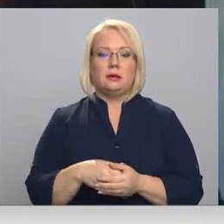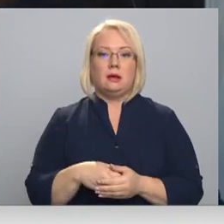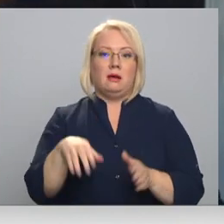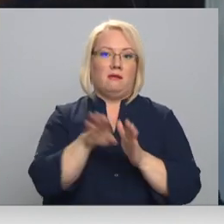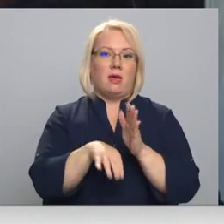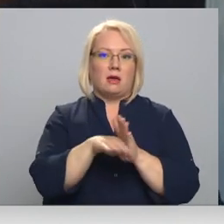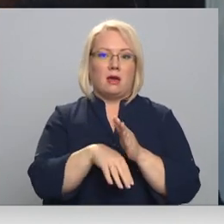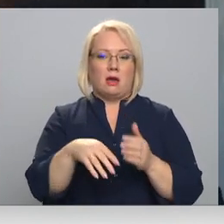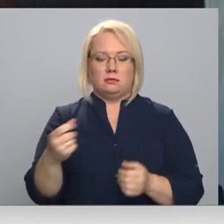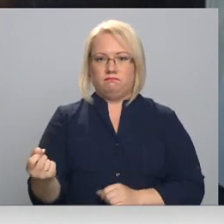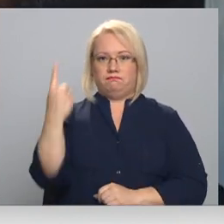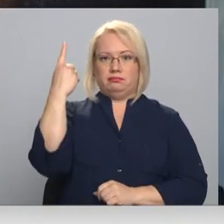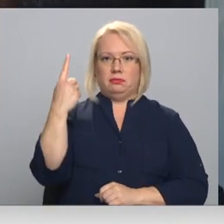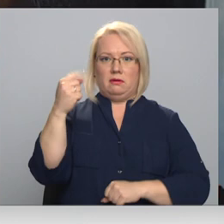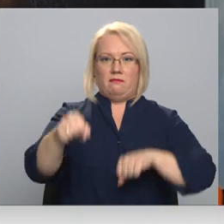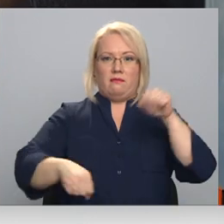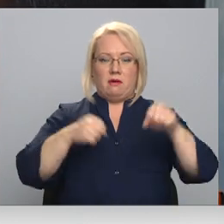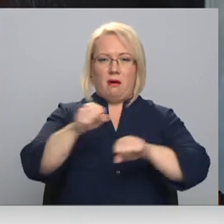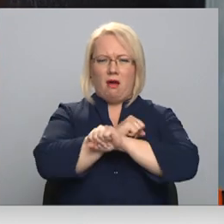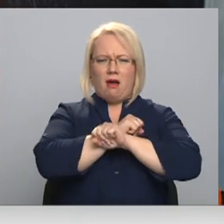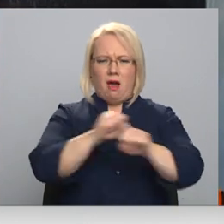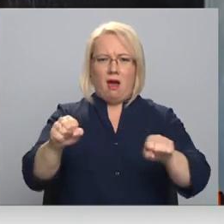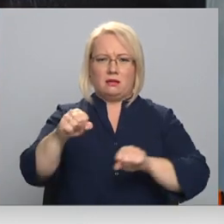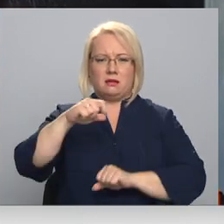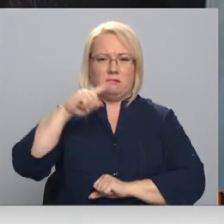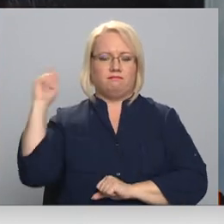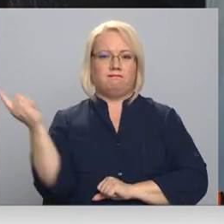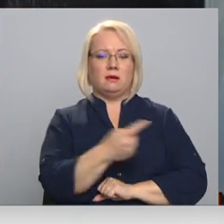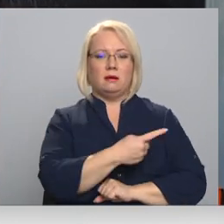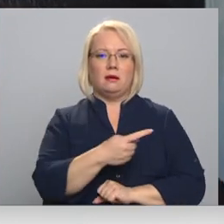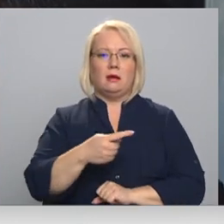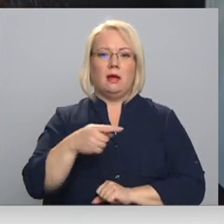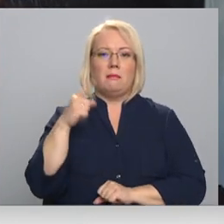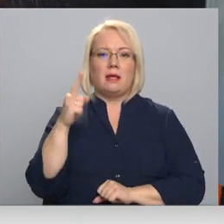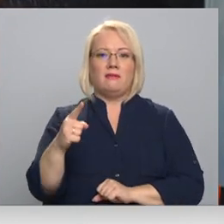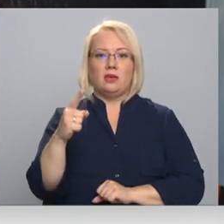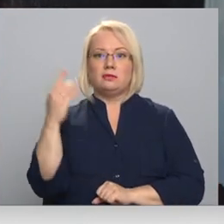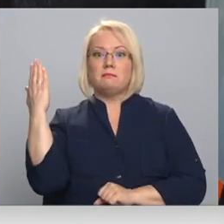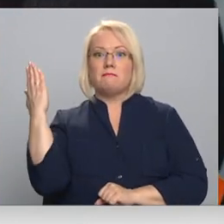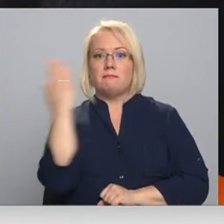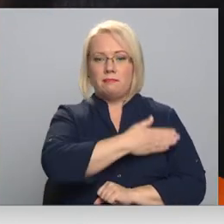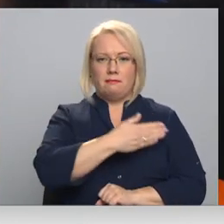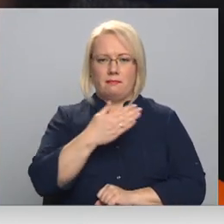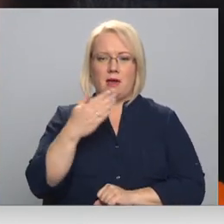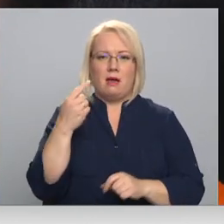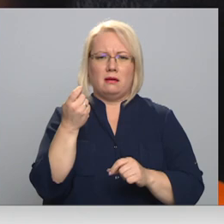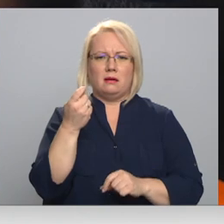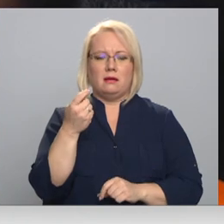Vienkārši viņš no nekurienas arī koksā izbrauc garām. Viņš nobrauc gar pašu degunu, jo es